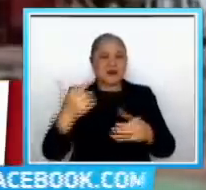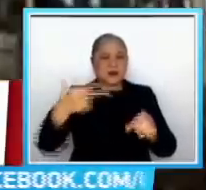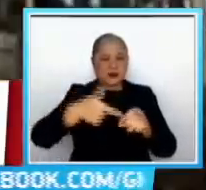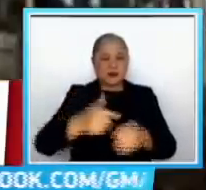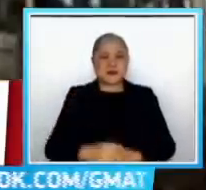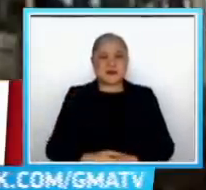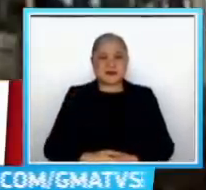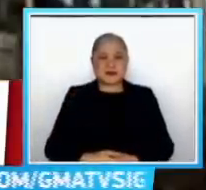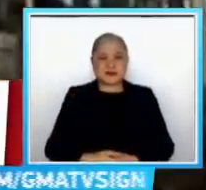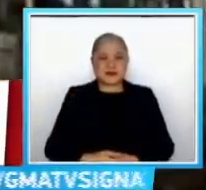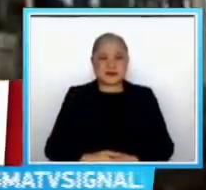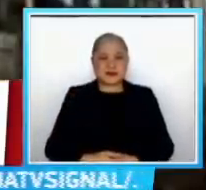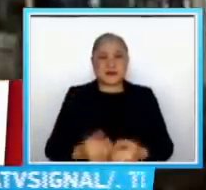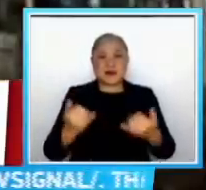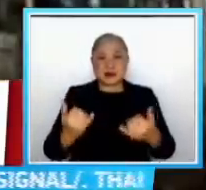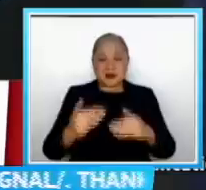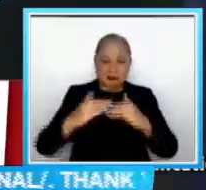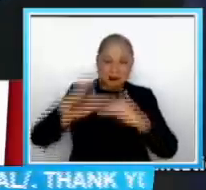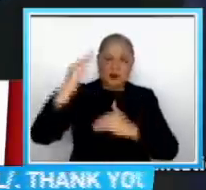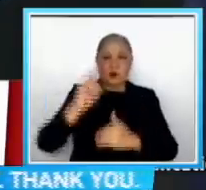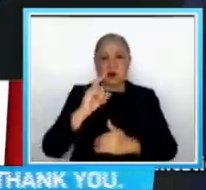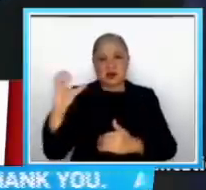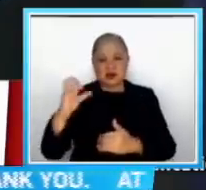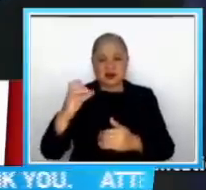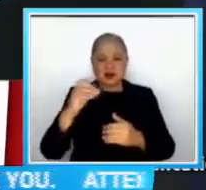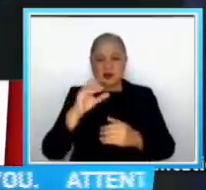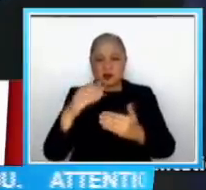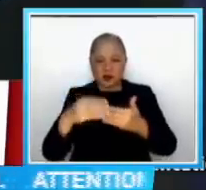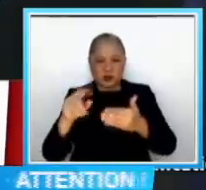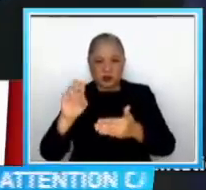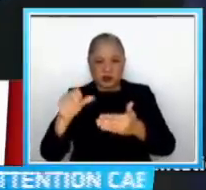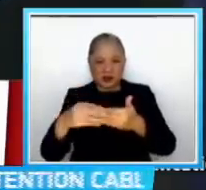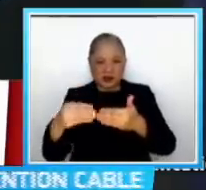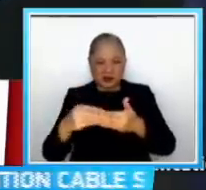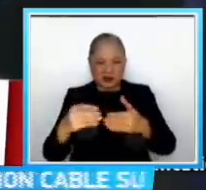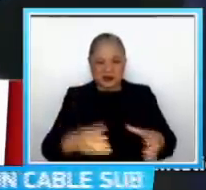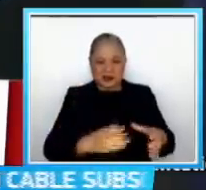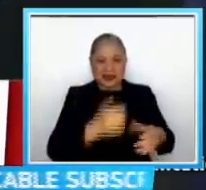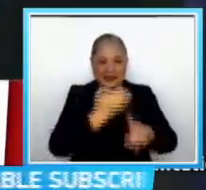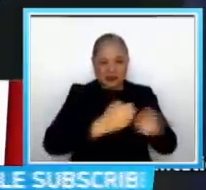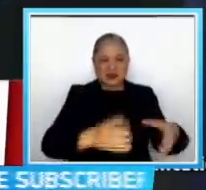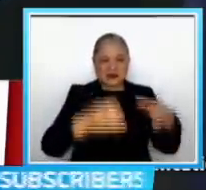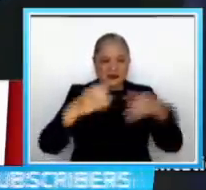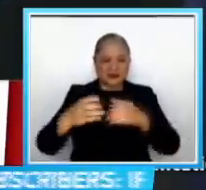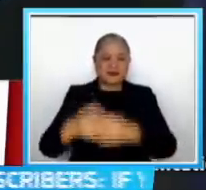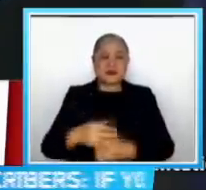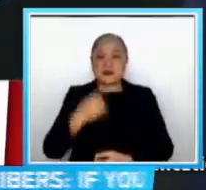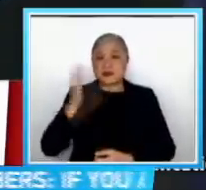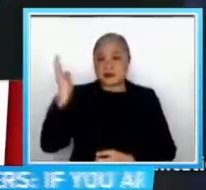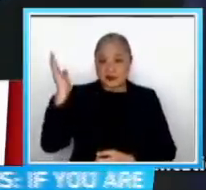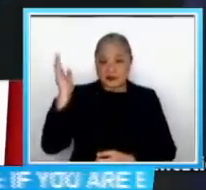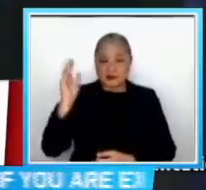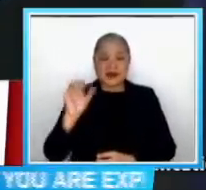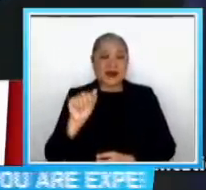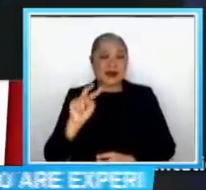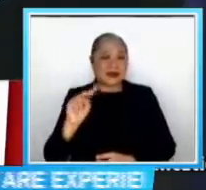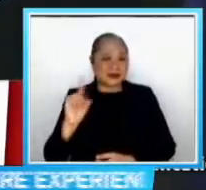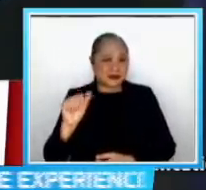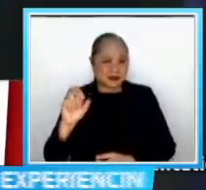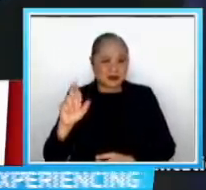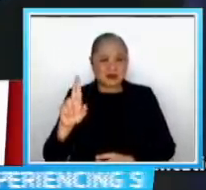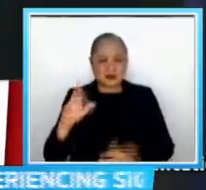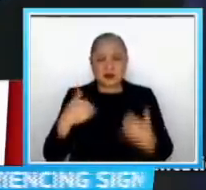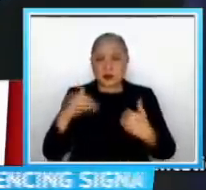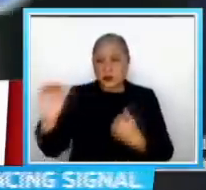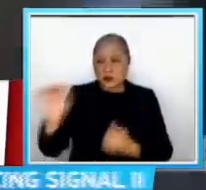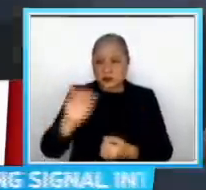100 US Dollars na ang kada barrel Sabi ni Acting Presidential Spokesperson Martin Andanar Kokonsulta muna sila sa Finance